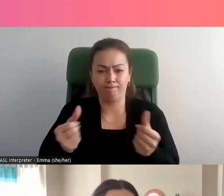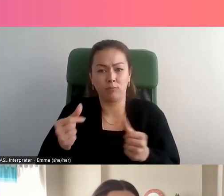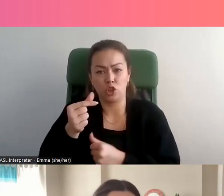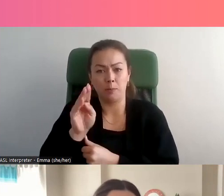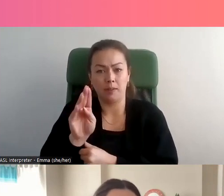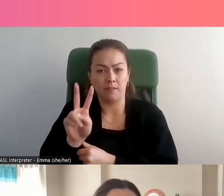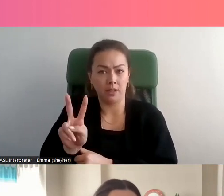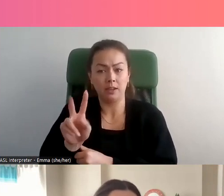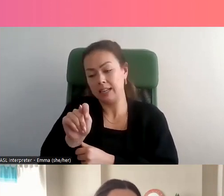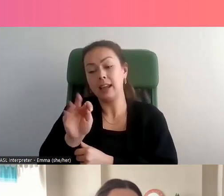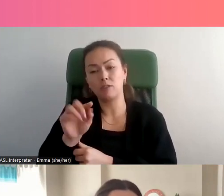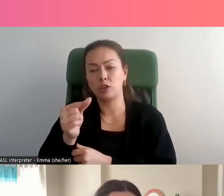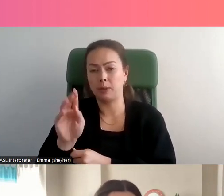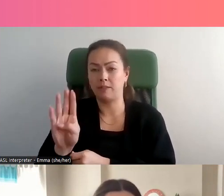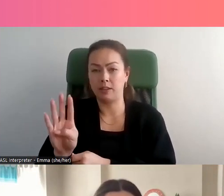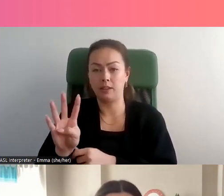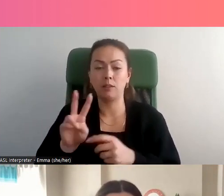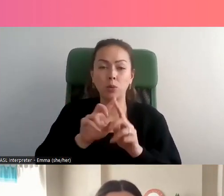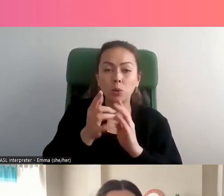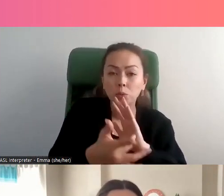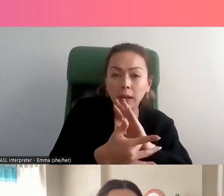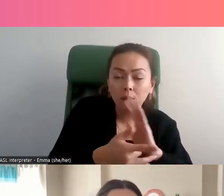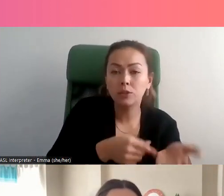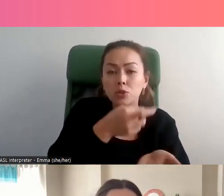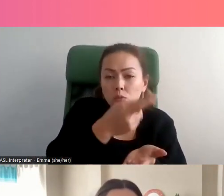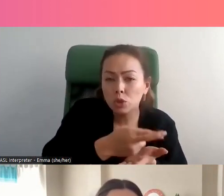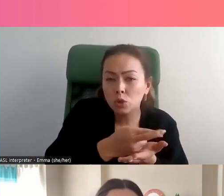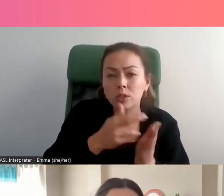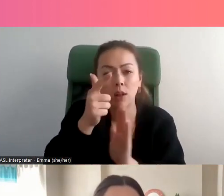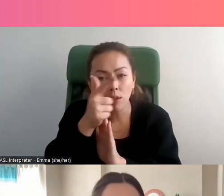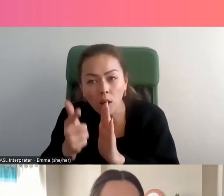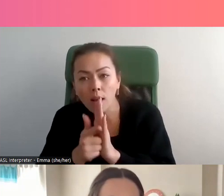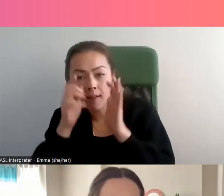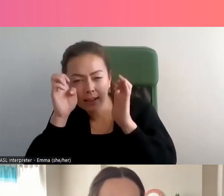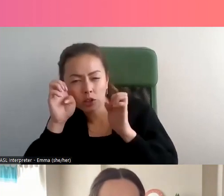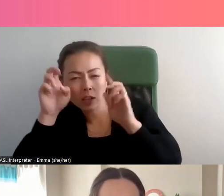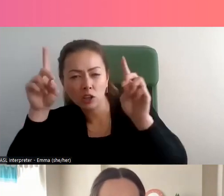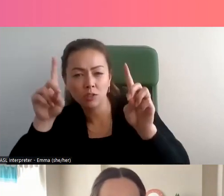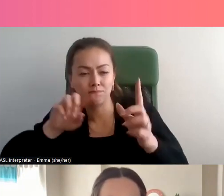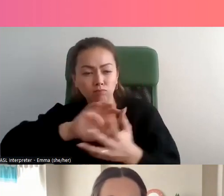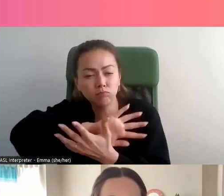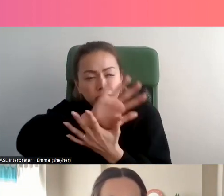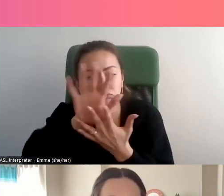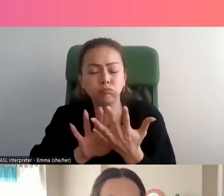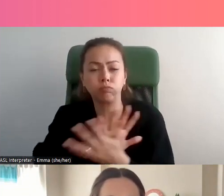la VFSFT en matière de ressources, lois et éducation. Prochaine diapo.